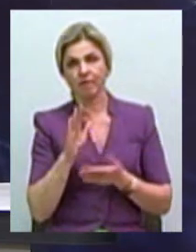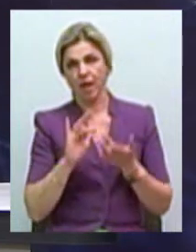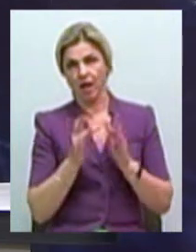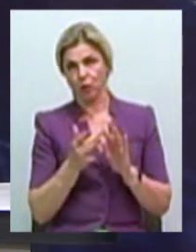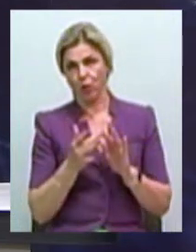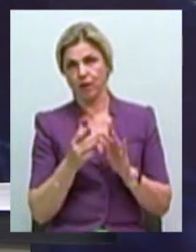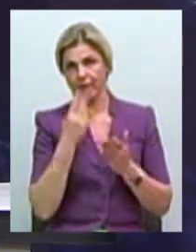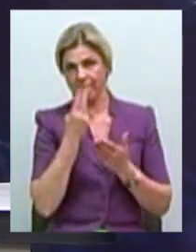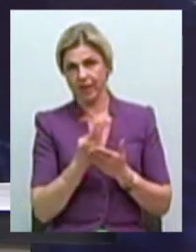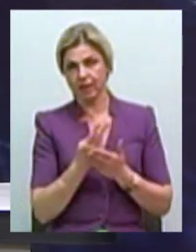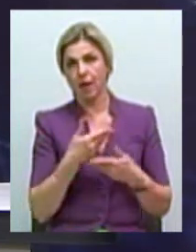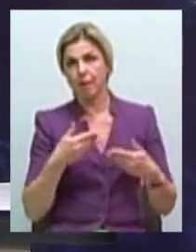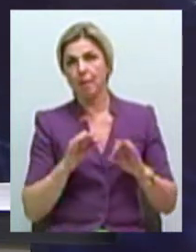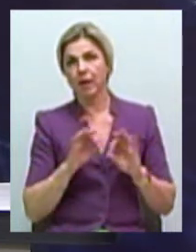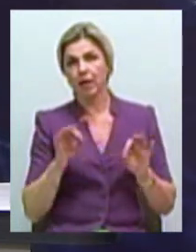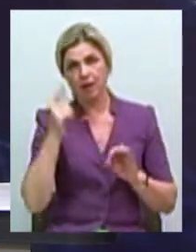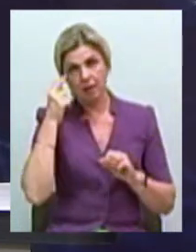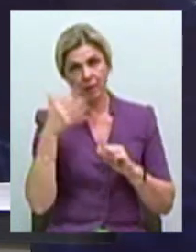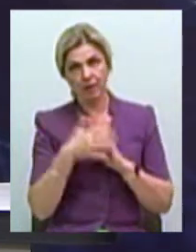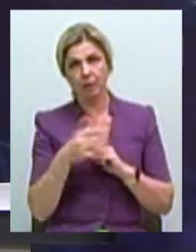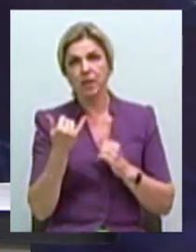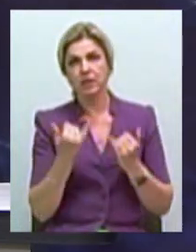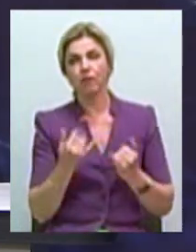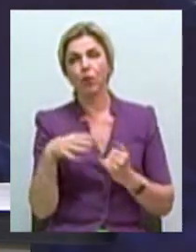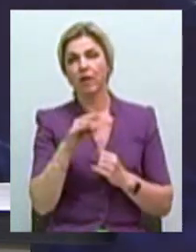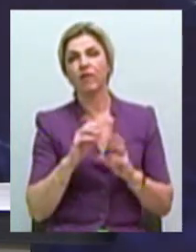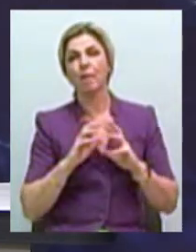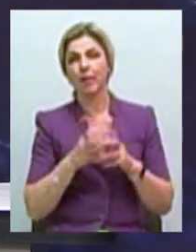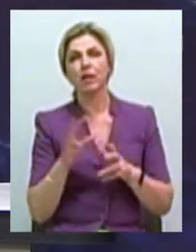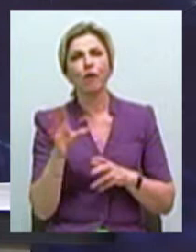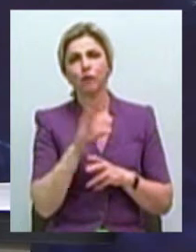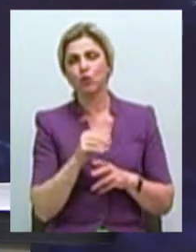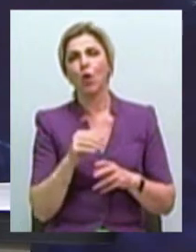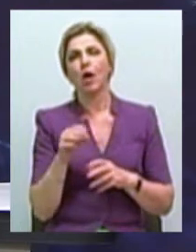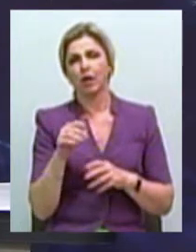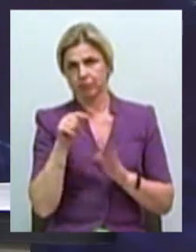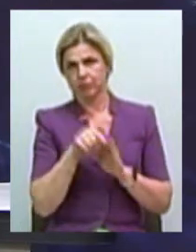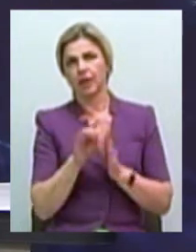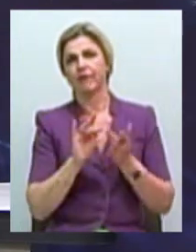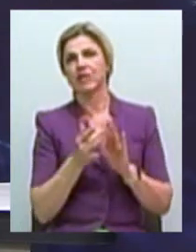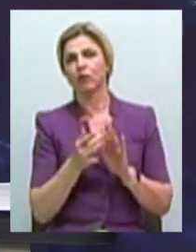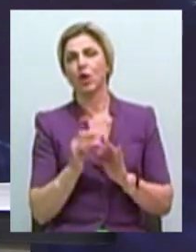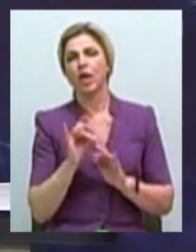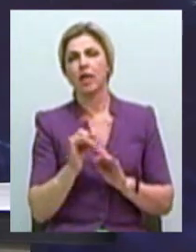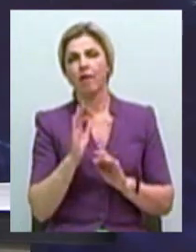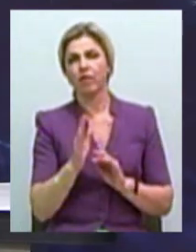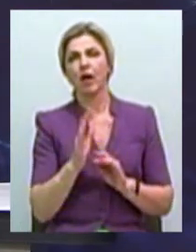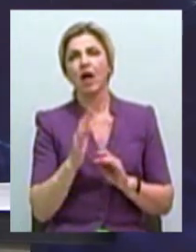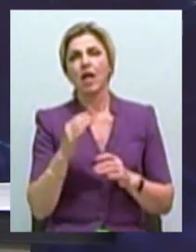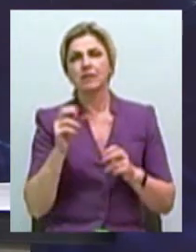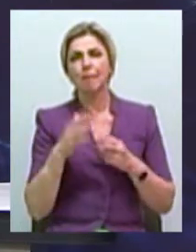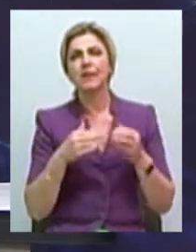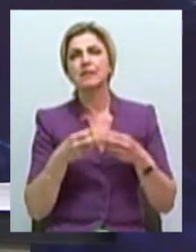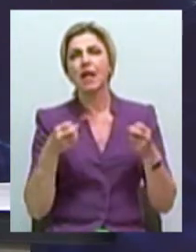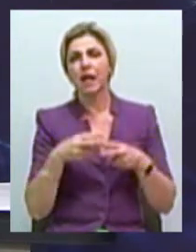віде. Ми прекрасно з вами розуміємо, що весь мир розвивається, все уходить в цифру. І вам, як спеціалістам в телевидні, ви